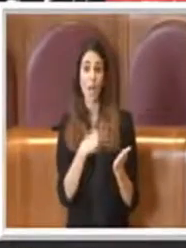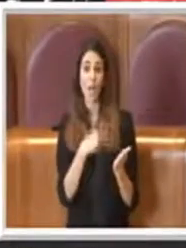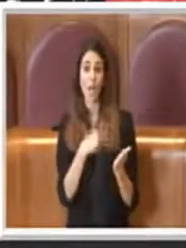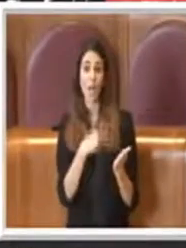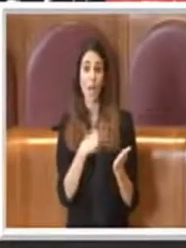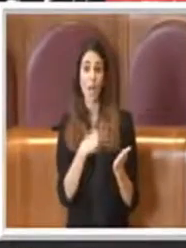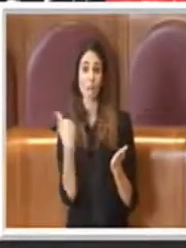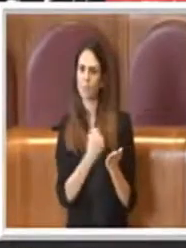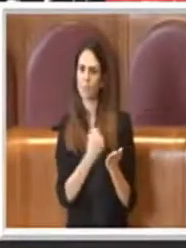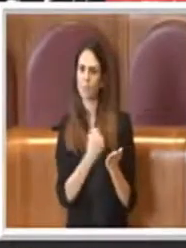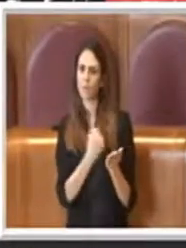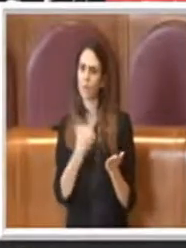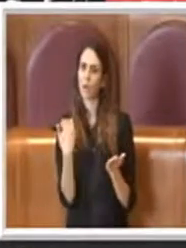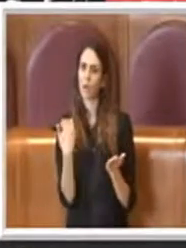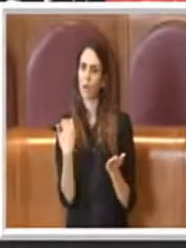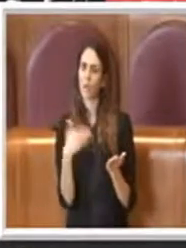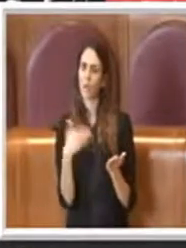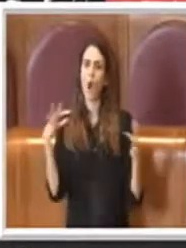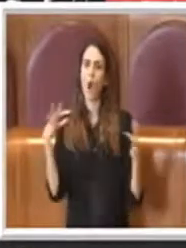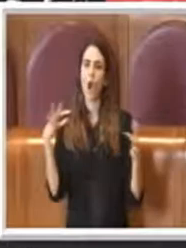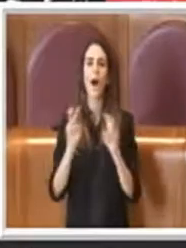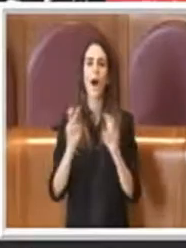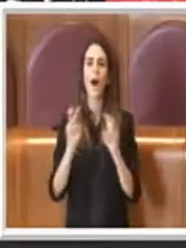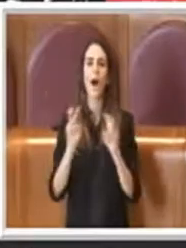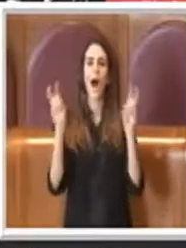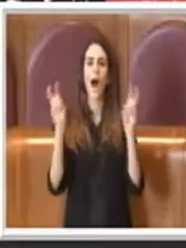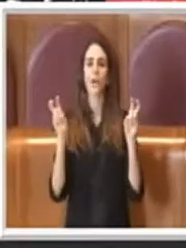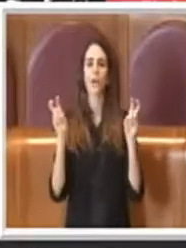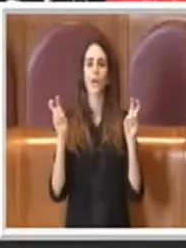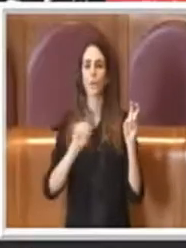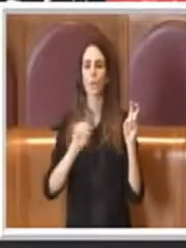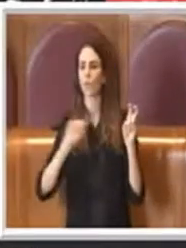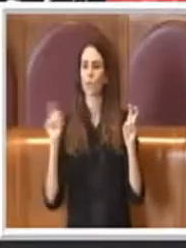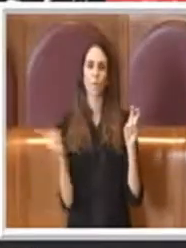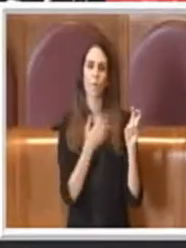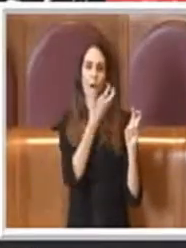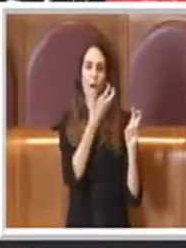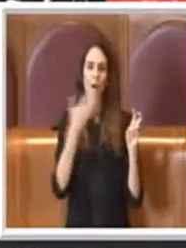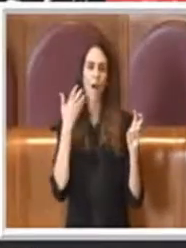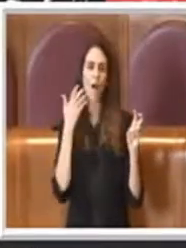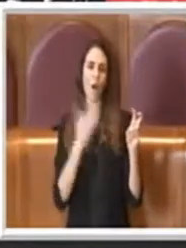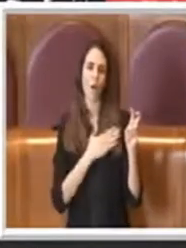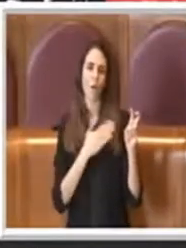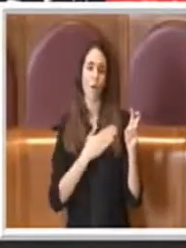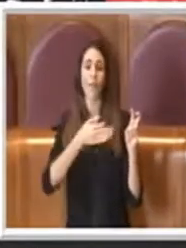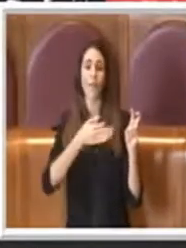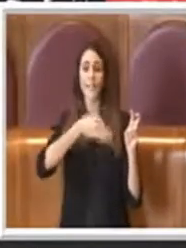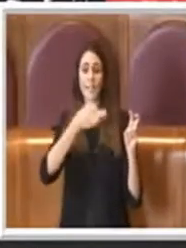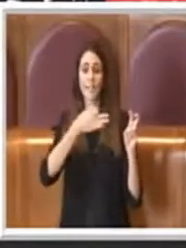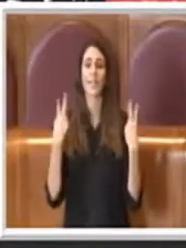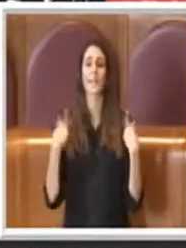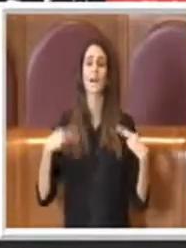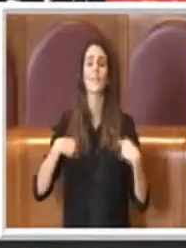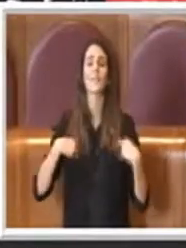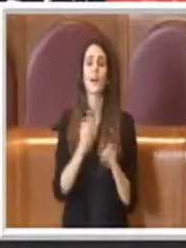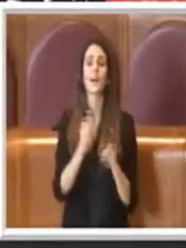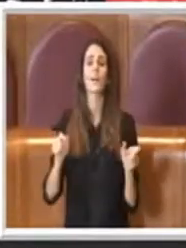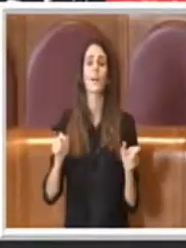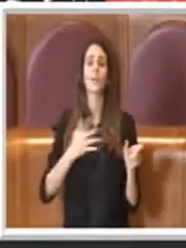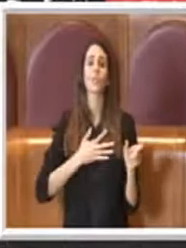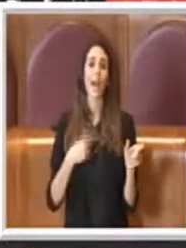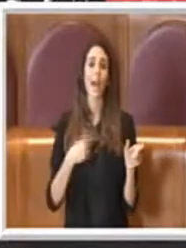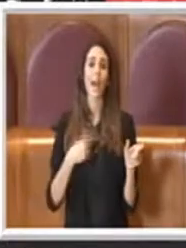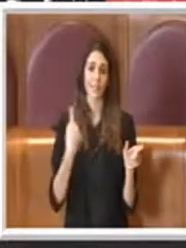importante e riguarda un argomento che è caro a tutti, riguarda la vita degli anziani, il benessere